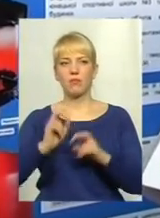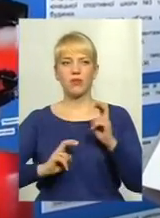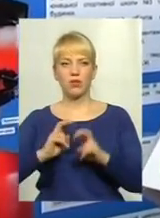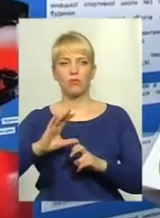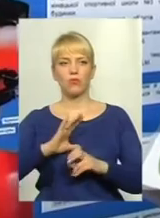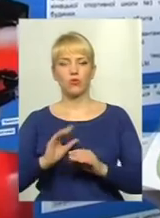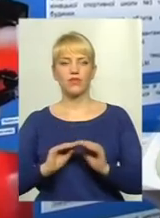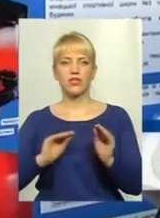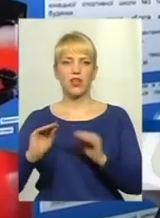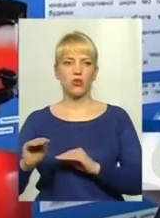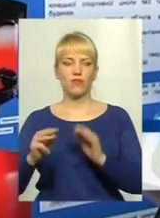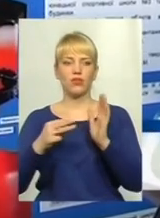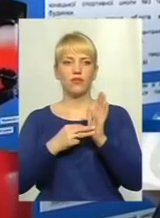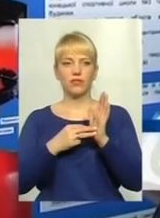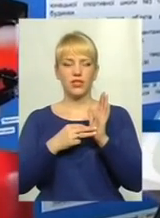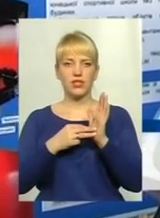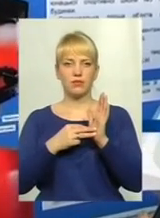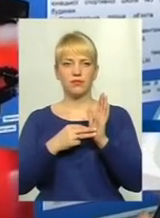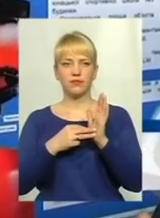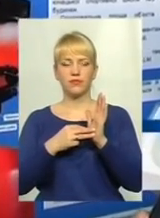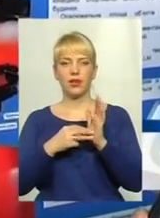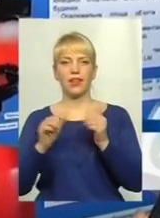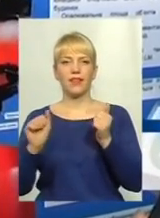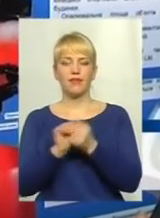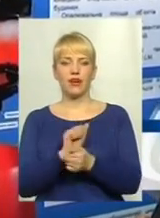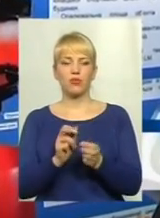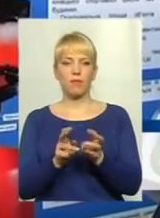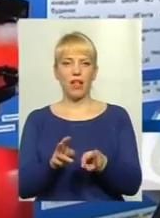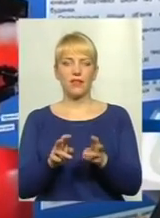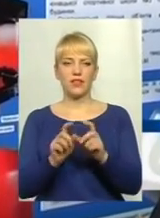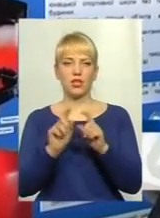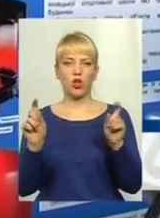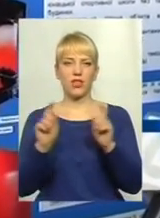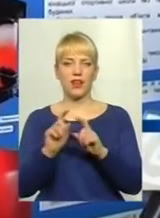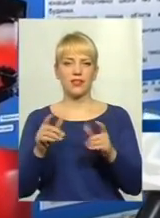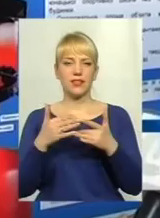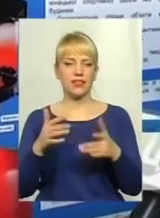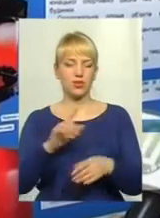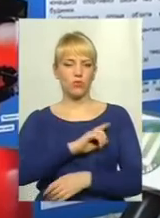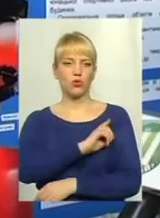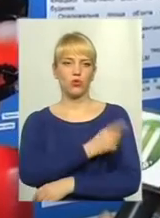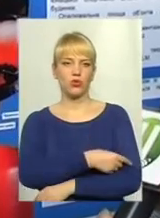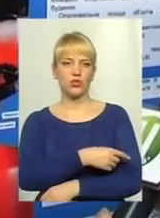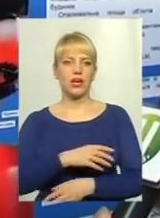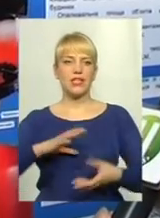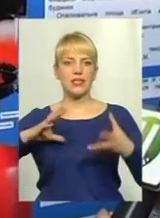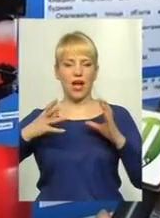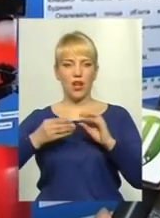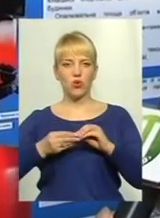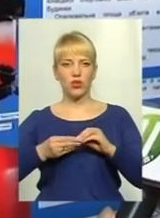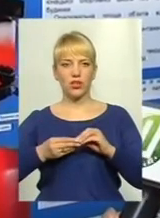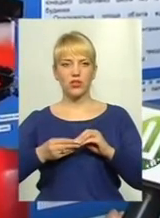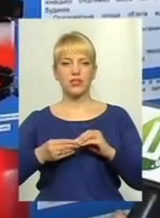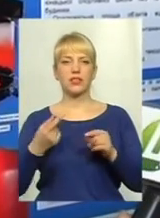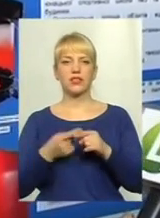встановлено 8 твердопаливних котелень різної потужності, загальною кількістю котле